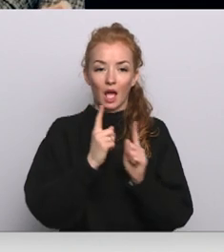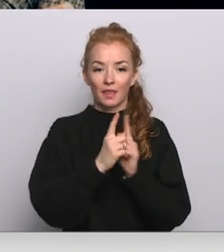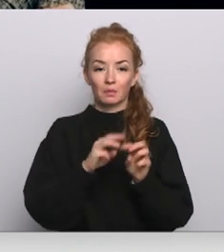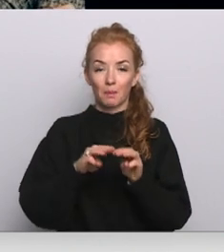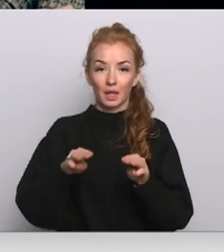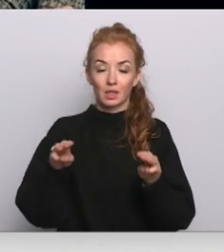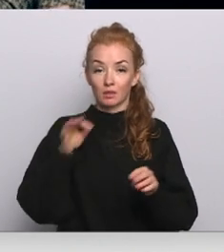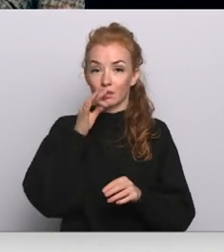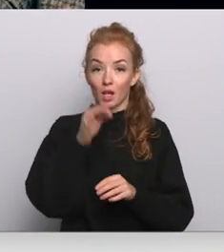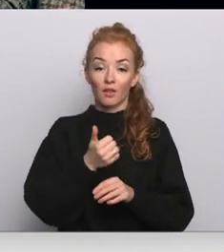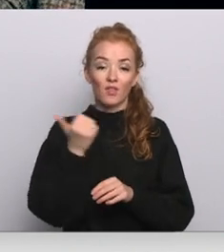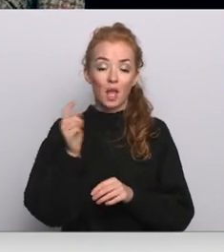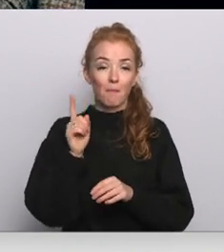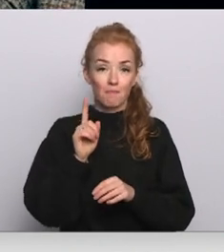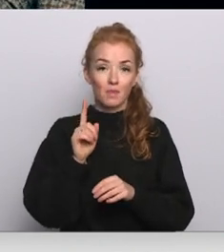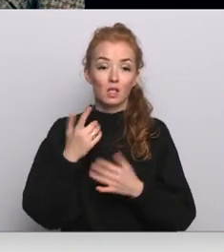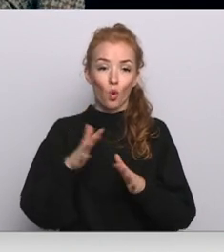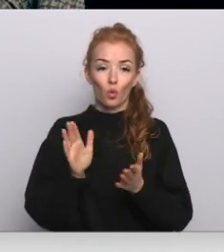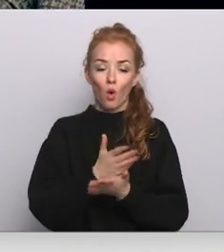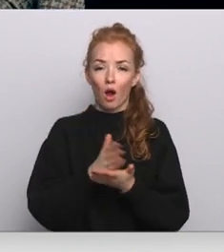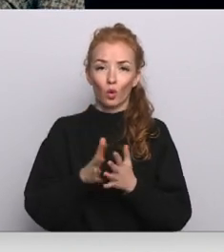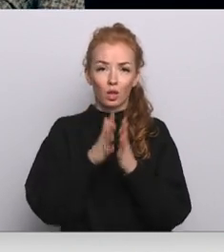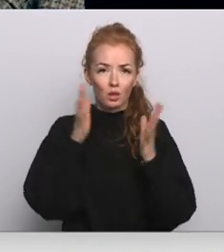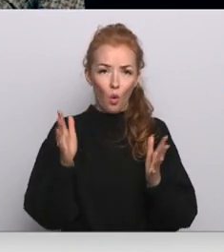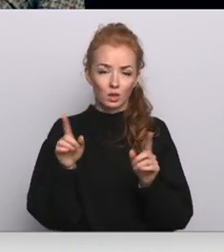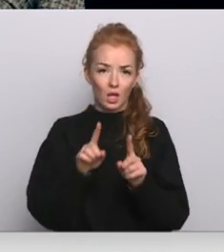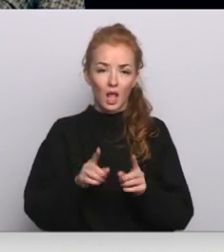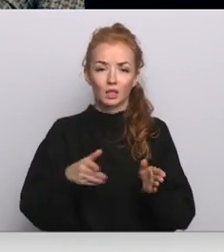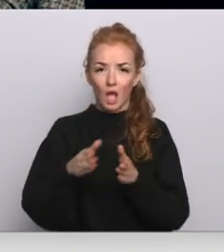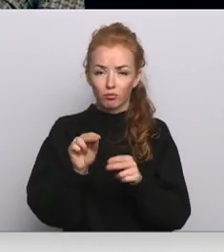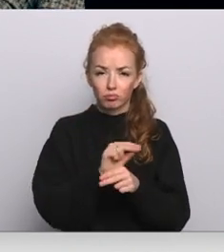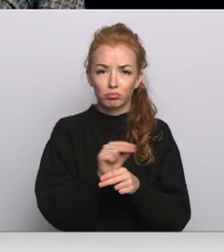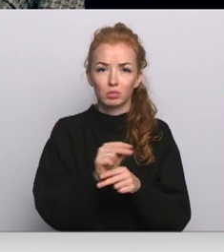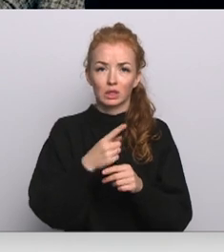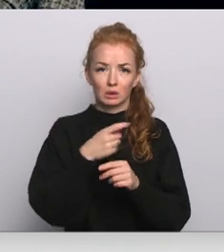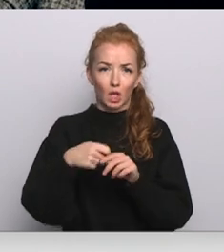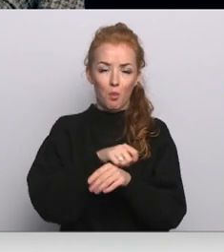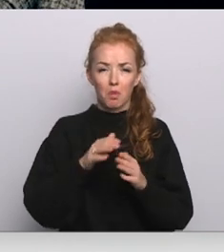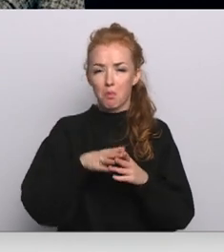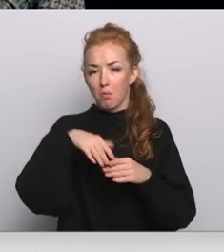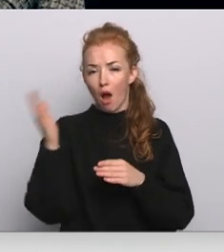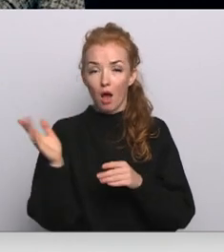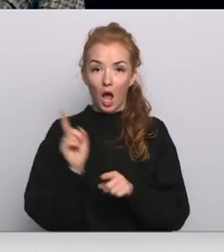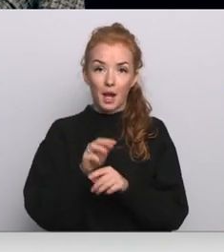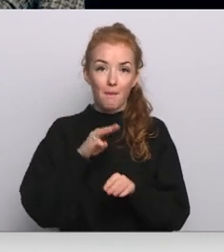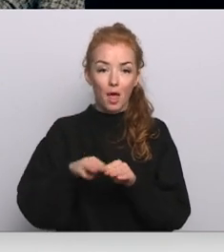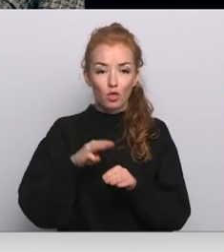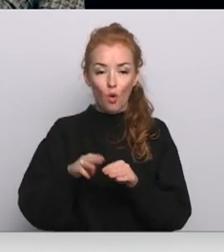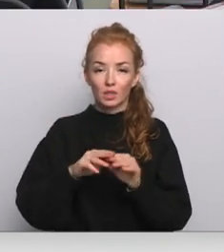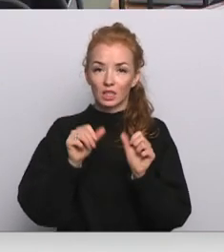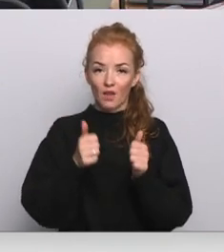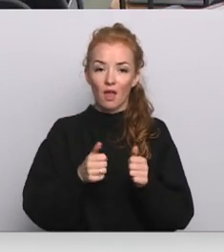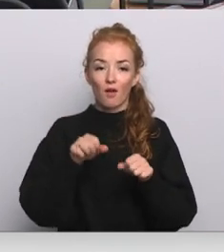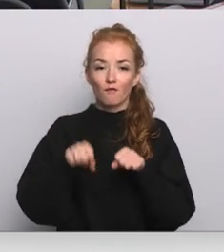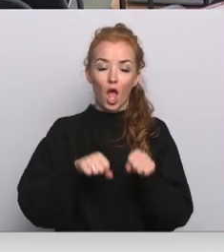no tribīnas paudu, ka viņam esot amatā ir sākārtoti valsts ceļi vairākus simtu kilometru garumā. Tāpat ir uzsākta metodiska veloceļa izveida,